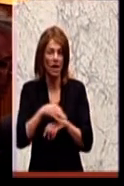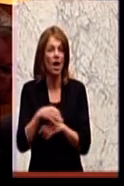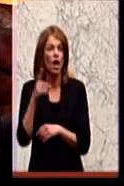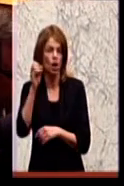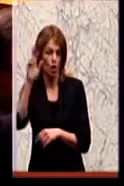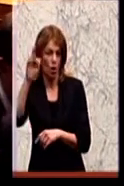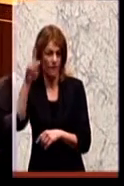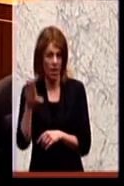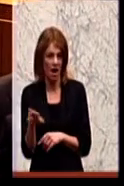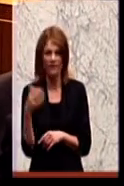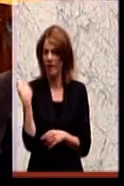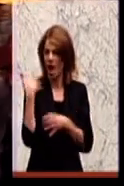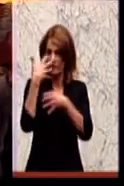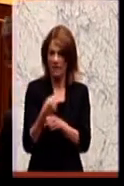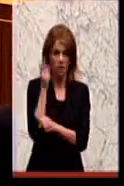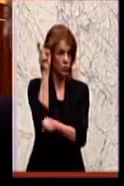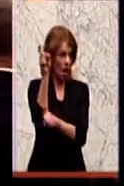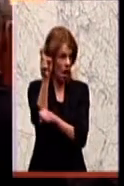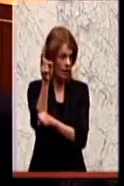Verfassungsklage eingebracht.